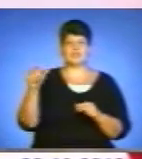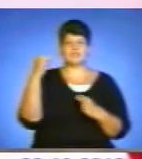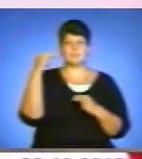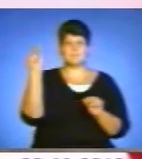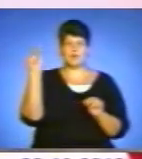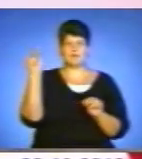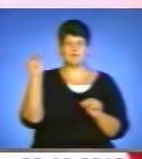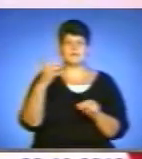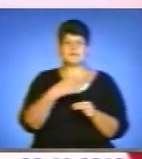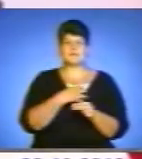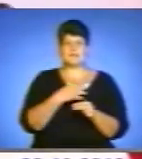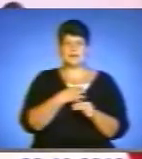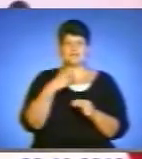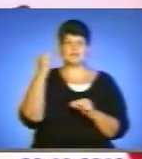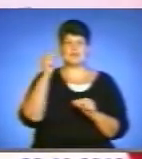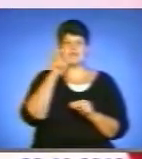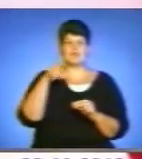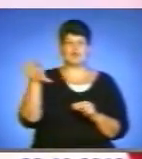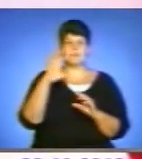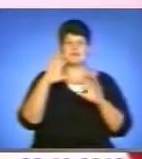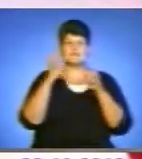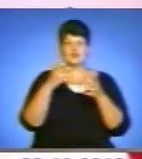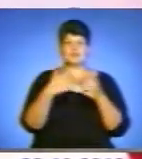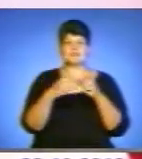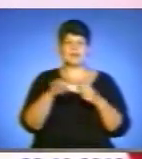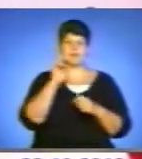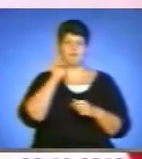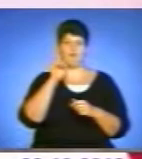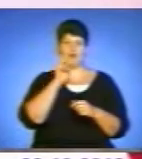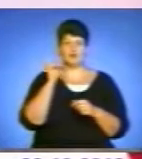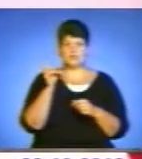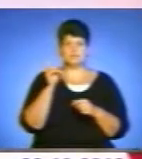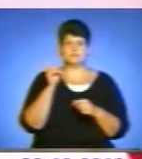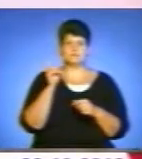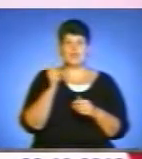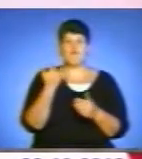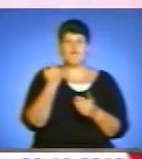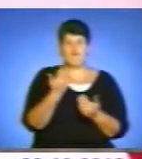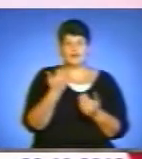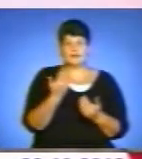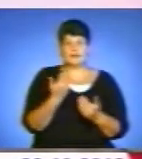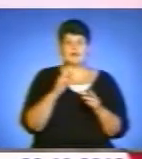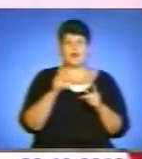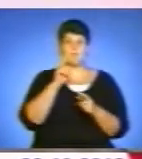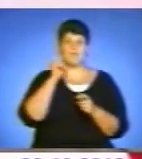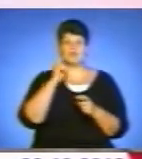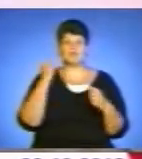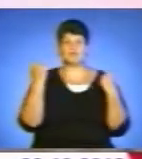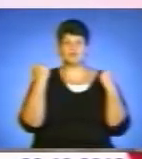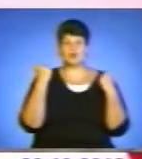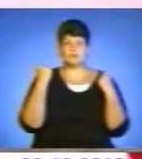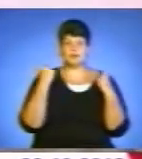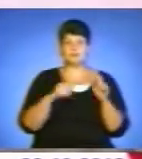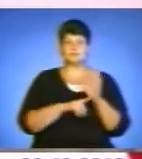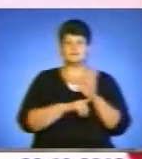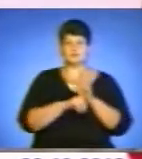призерів чемпіонатів Європи, світу серед молоді. Тобто вони, як молоді спортсмени, участвують в